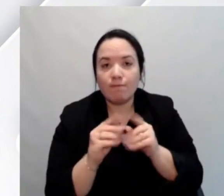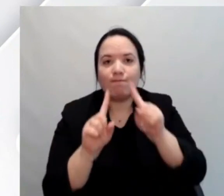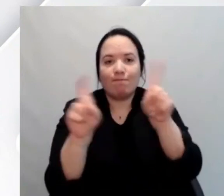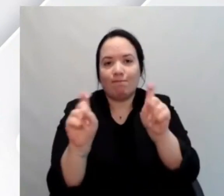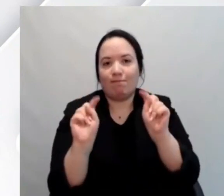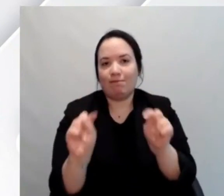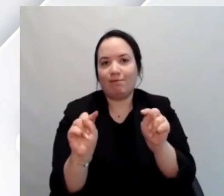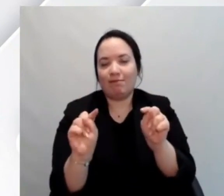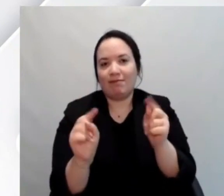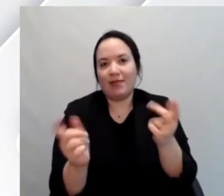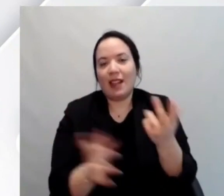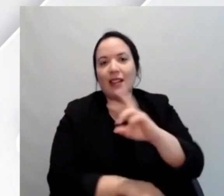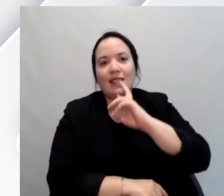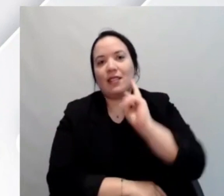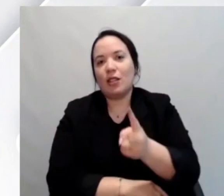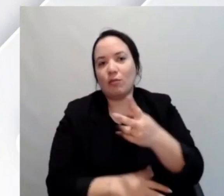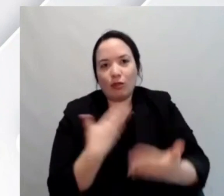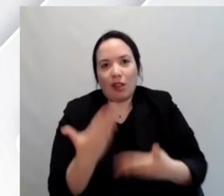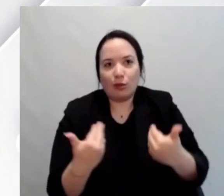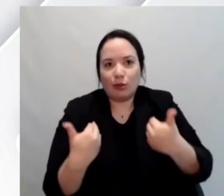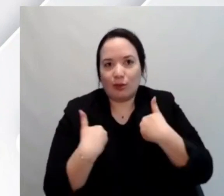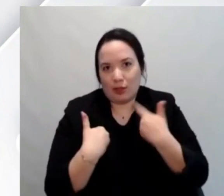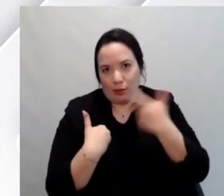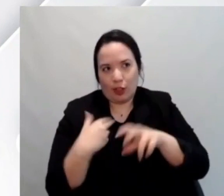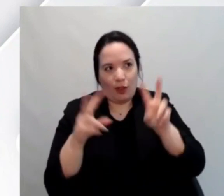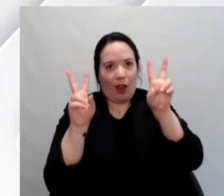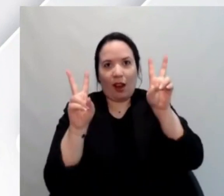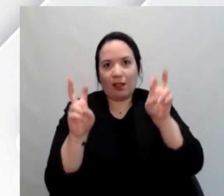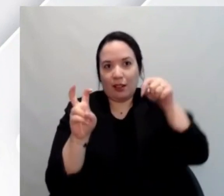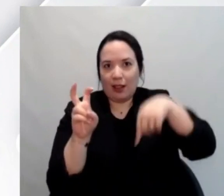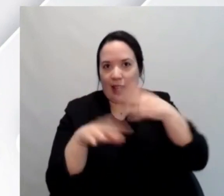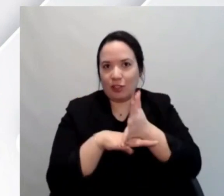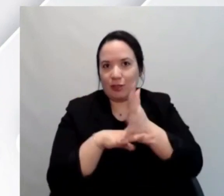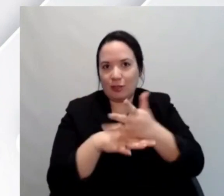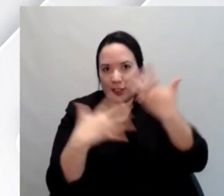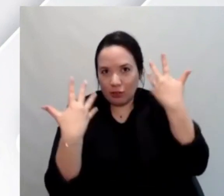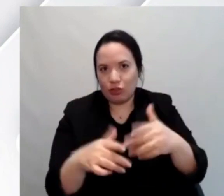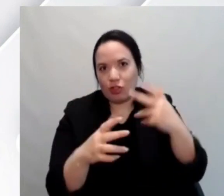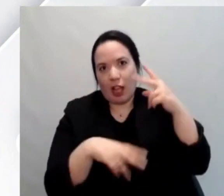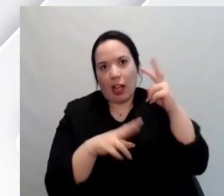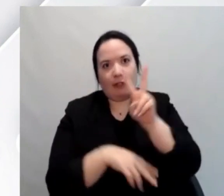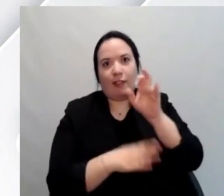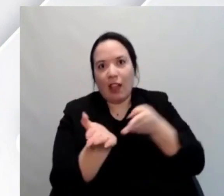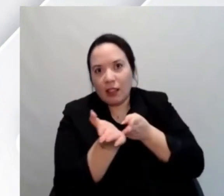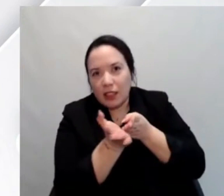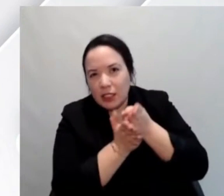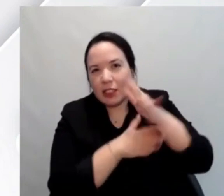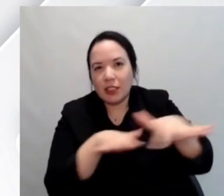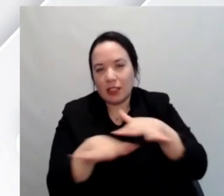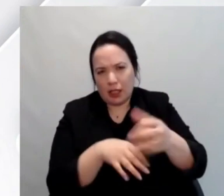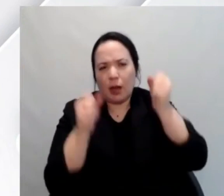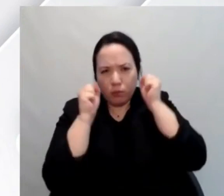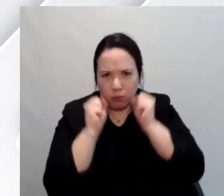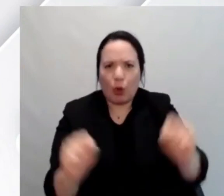risposta è già da persona che si occupa del tema ad oltre vent'anni, si può fare. Vi ricorderete il film Frankenstein